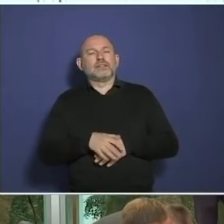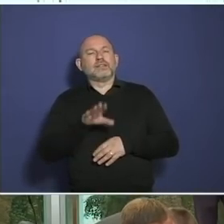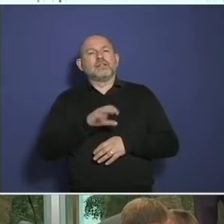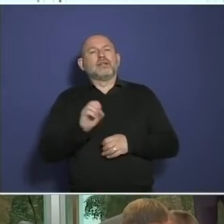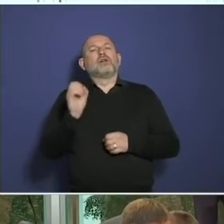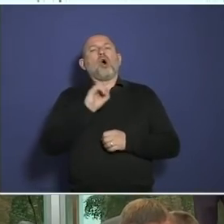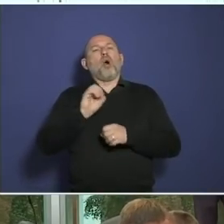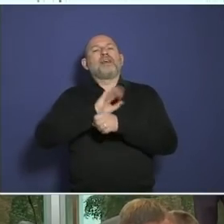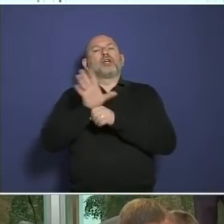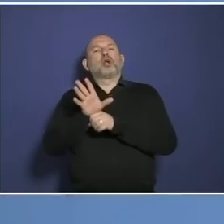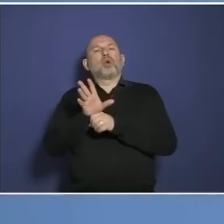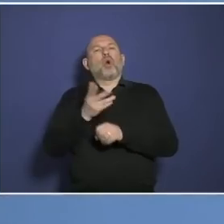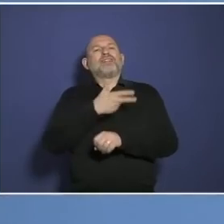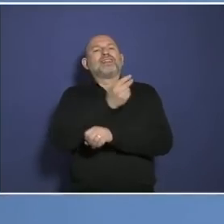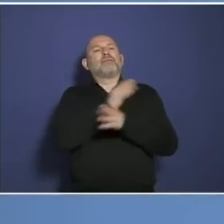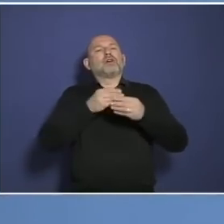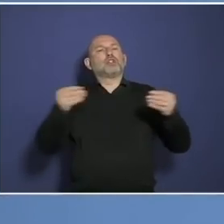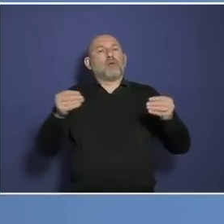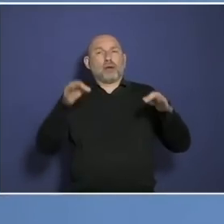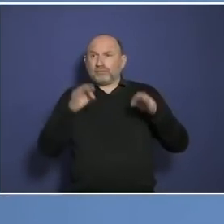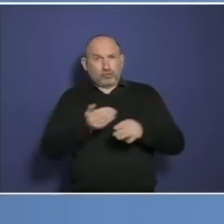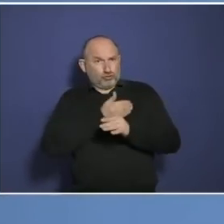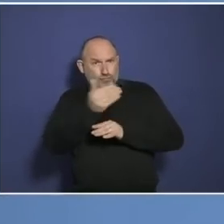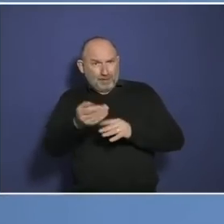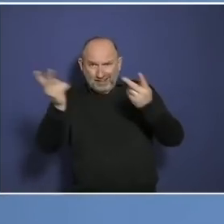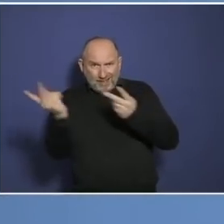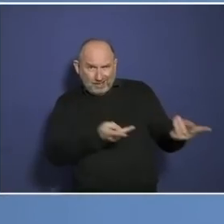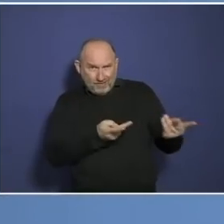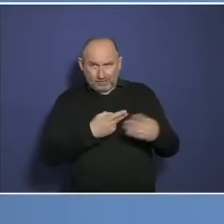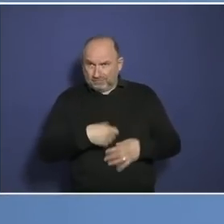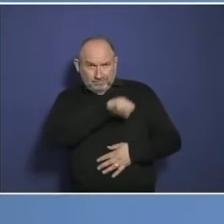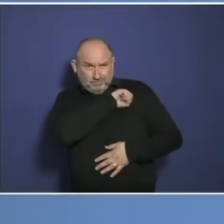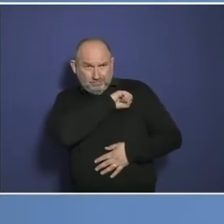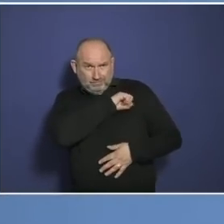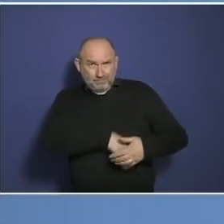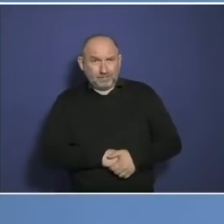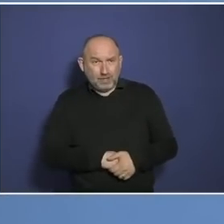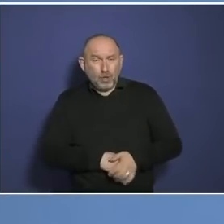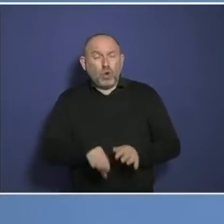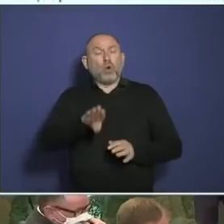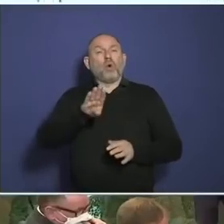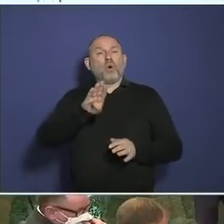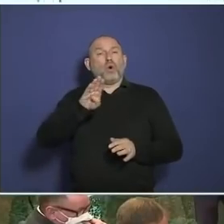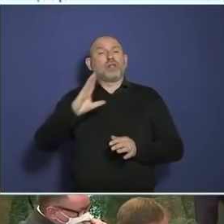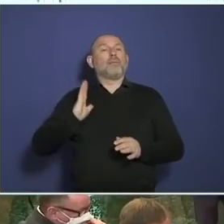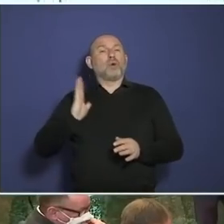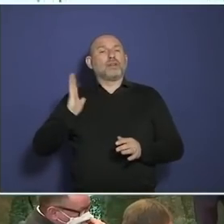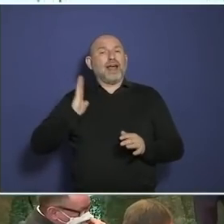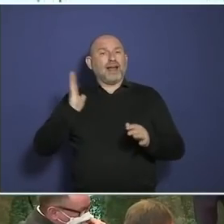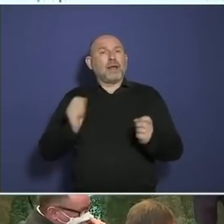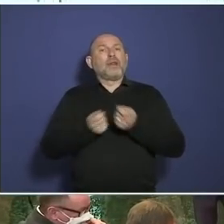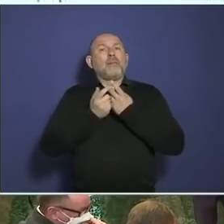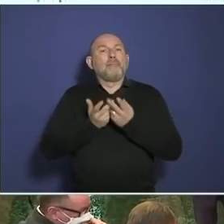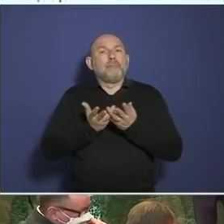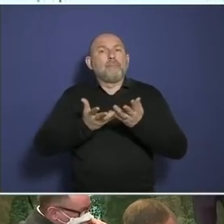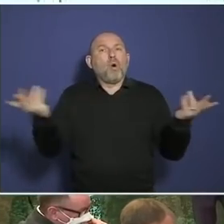jetzt ganz unter sich sein dürfen. Die einstweilige Verfügung, der Antrag darauf von meinem Anwalt ist raus an